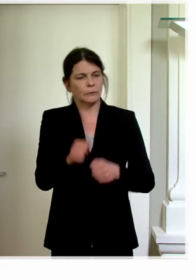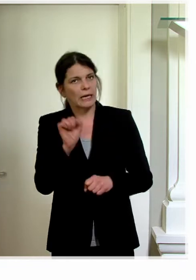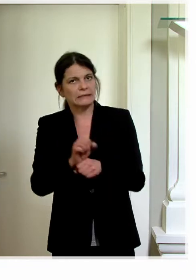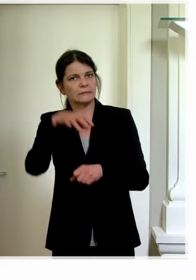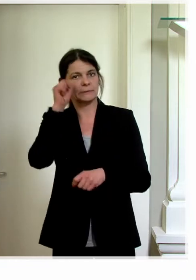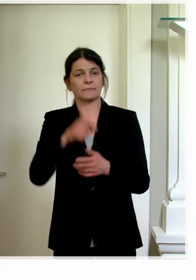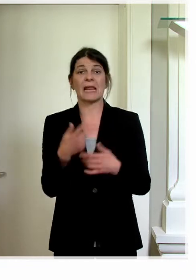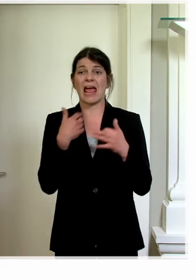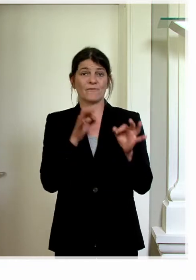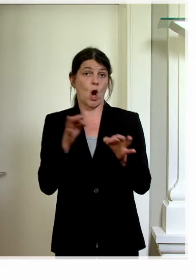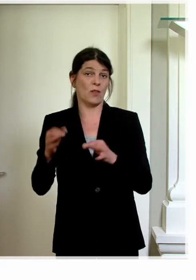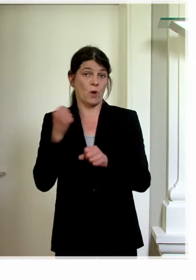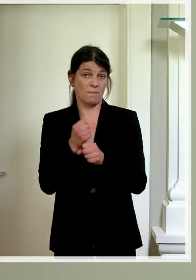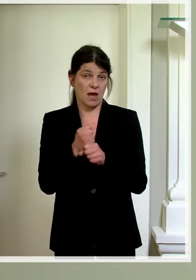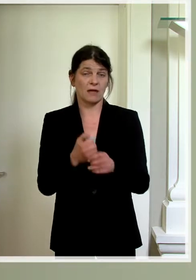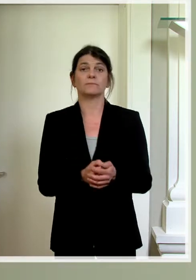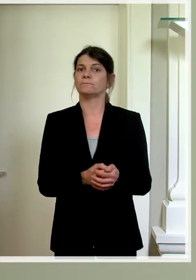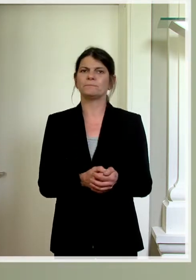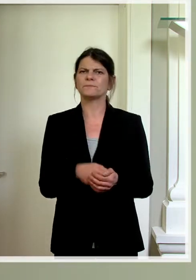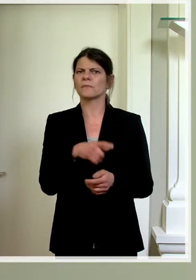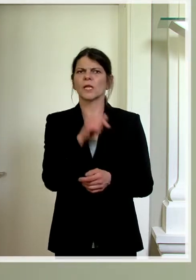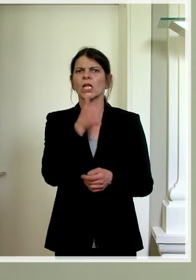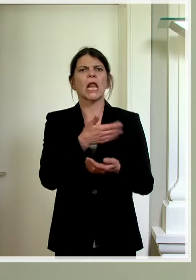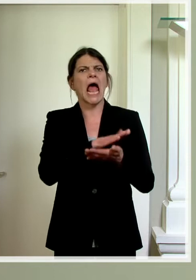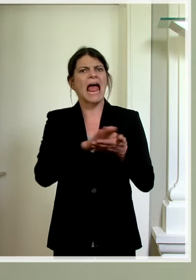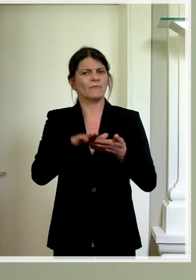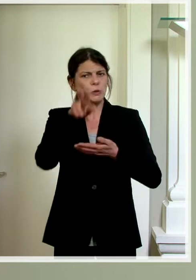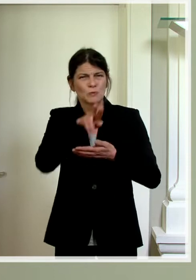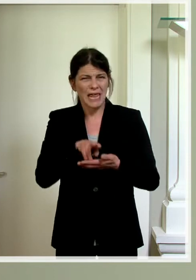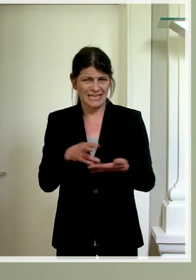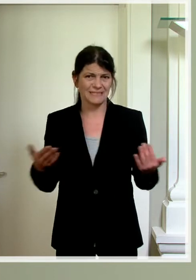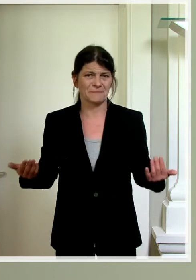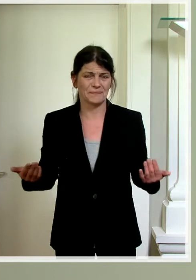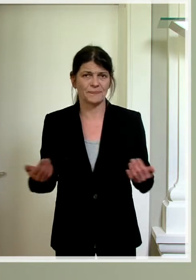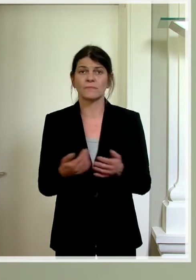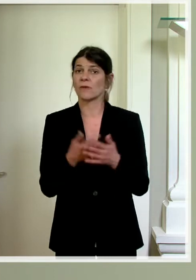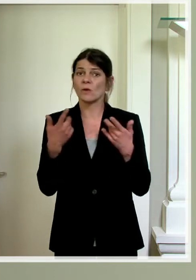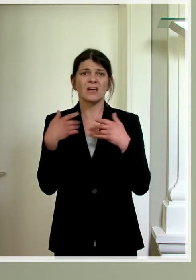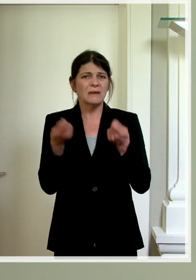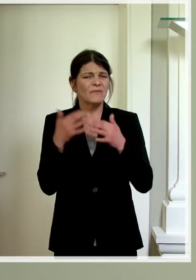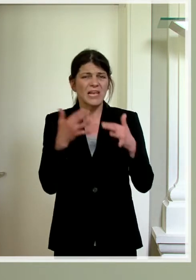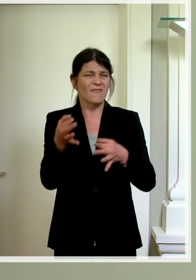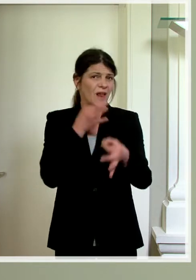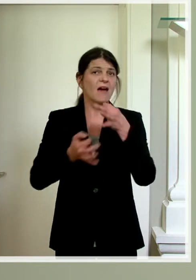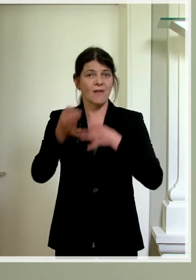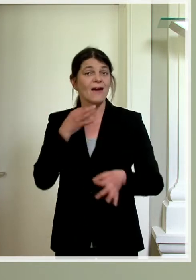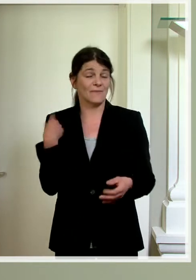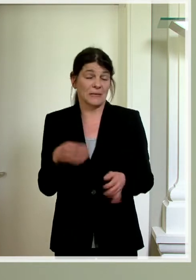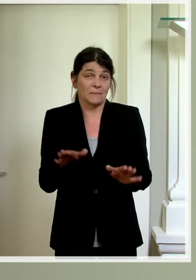Wir haben eine Verordnung erlassen, die nicht einfach zu lesen ist. Und es wird viele Fragen wieder geben.